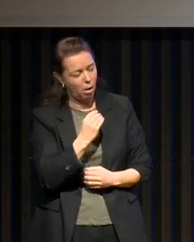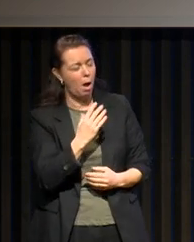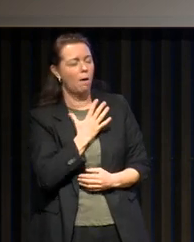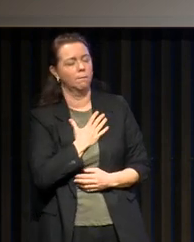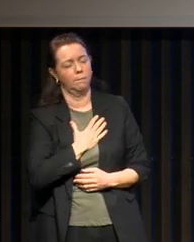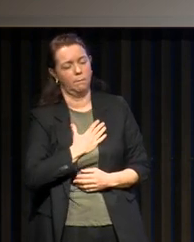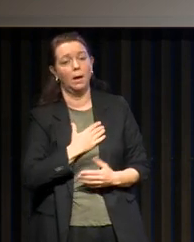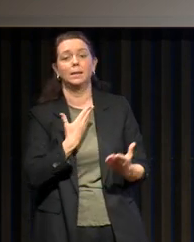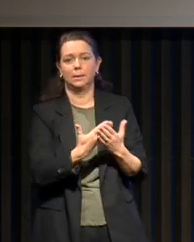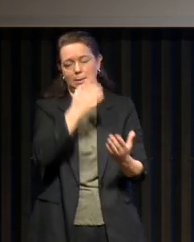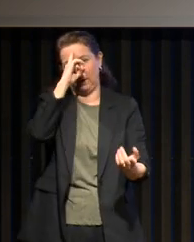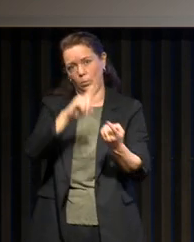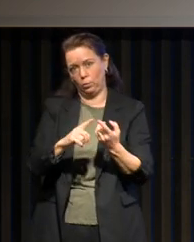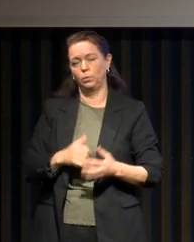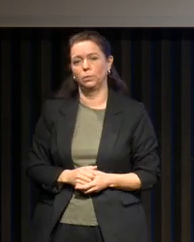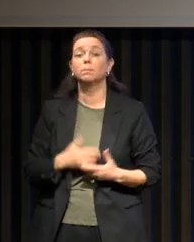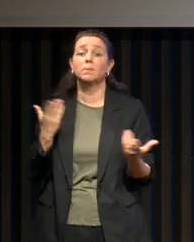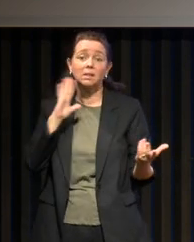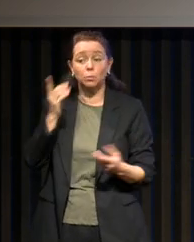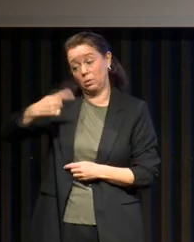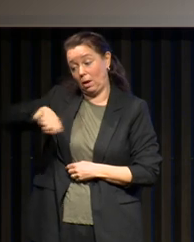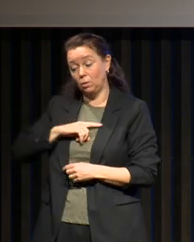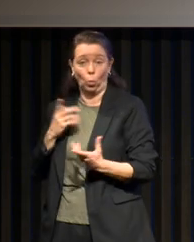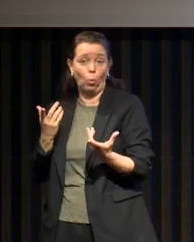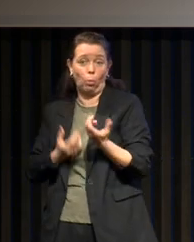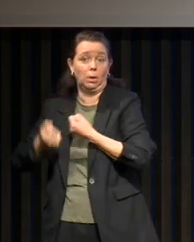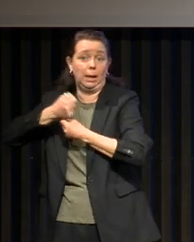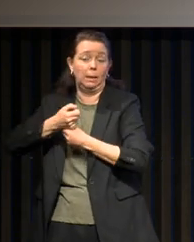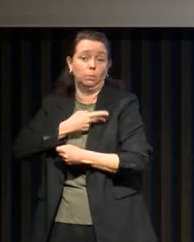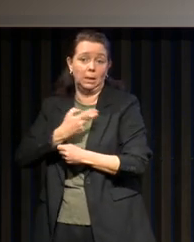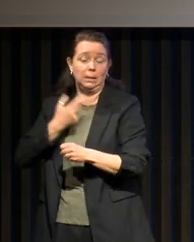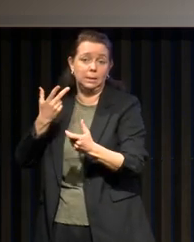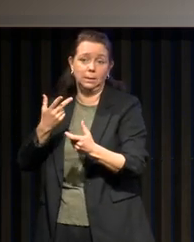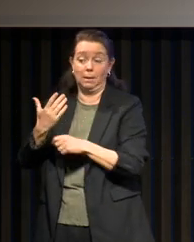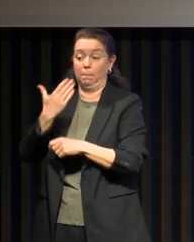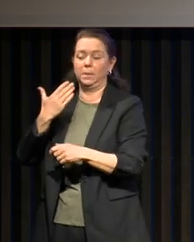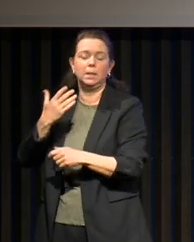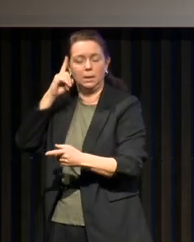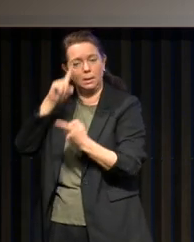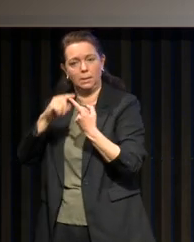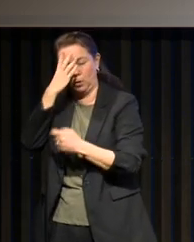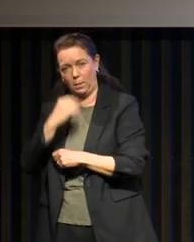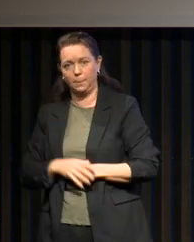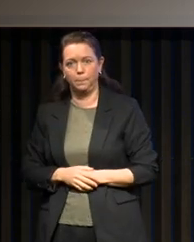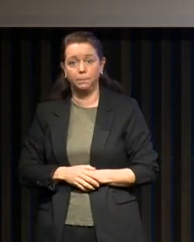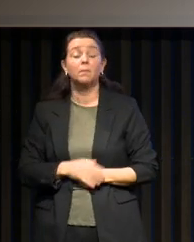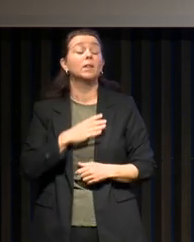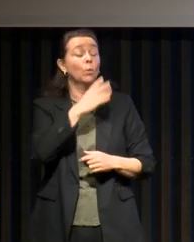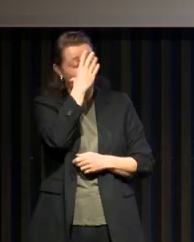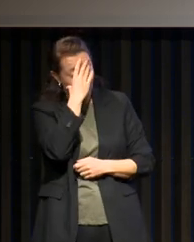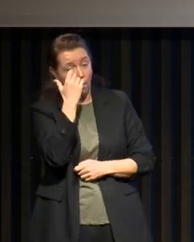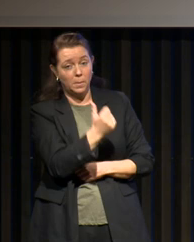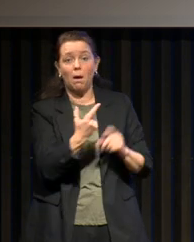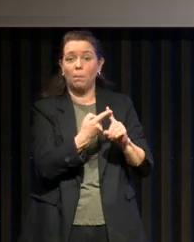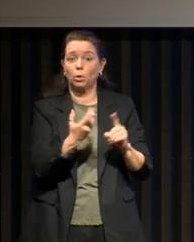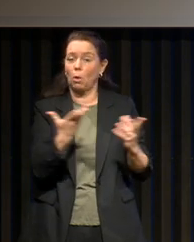dans cette perspective-là que la médecine du sommeil s'est construite. Alors, bien dormir, et j'en ai fini dans la présentation, c'est important pour les adultes, c